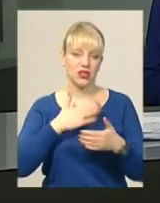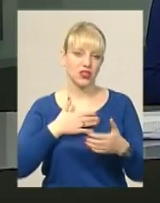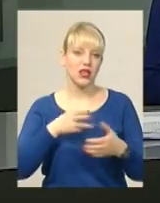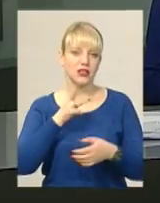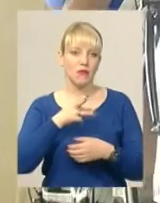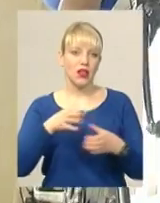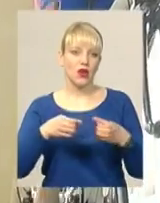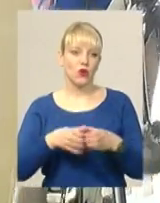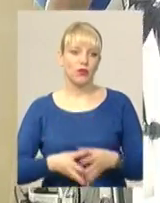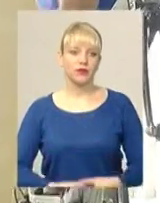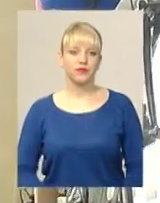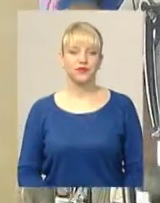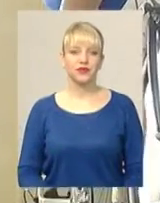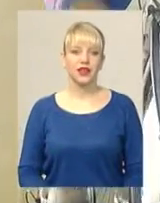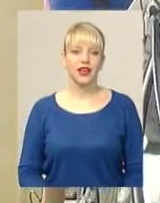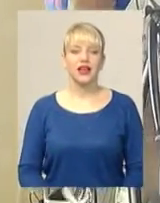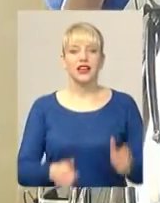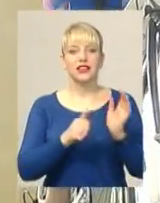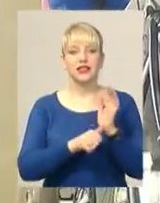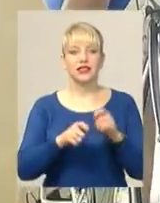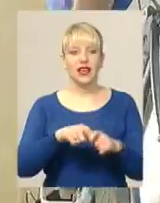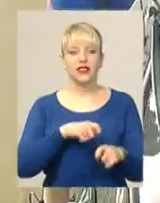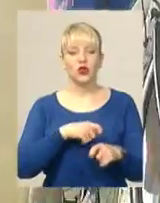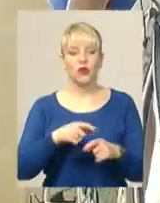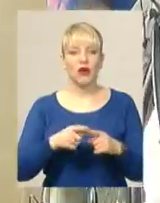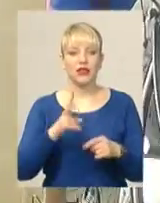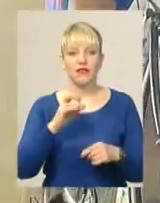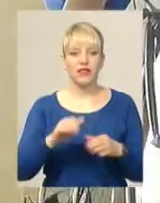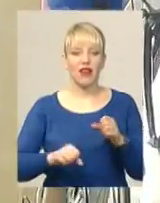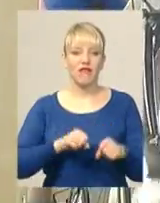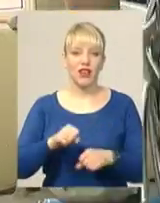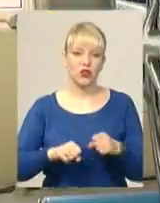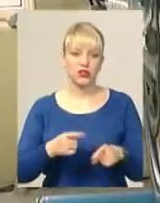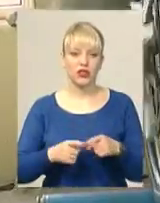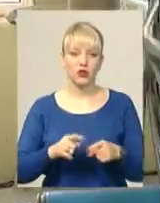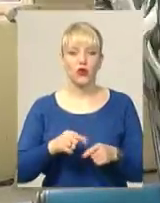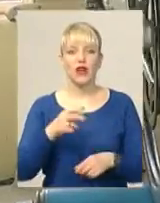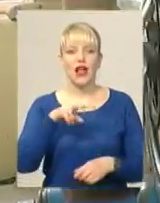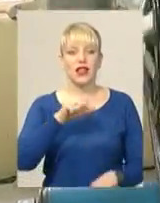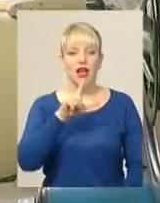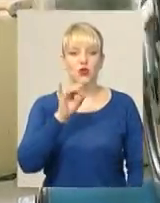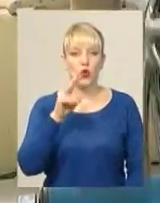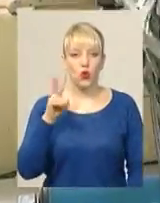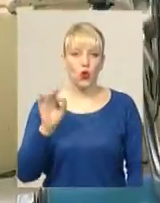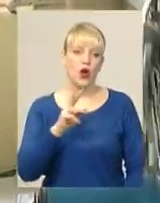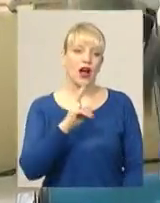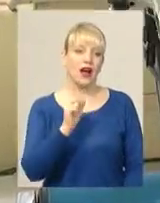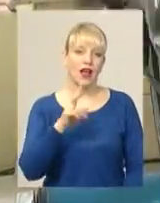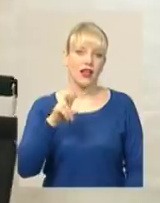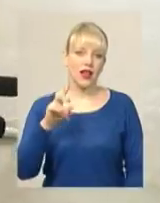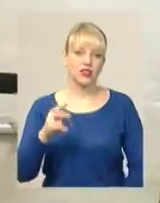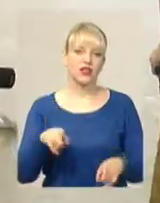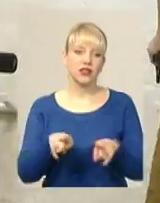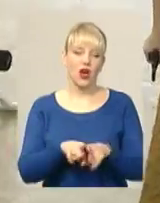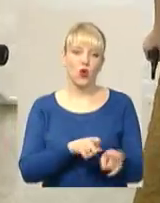група. 60 кілометрів на велостанку щодня наїжджають хмельничанки Вікторія Лазурко і Анастасія Калашнік. Так вони